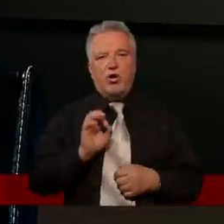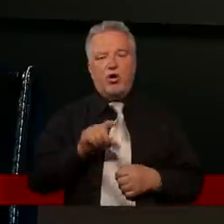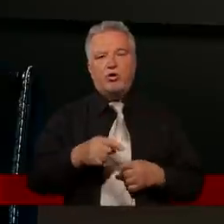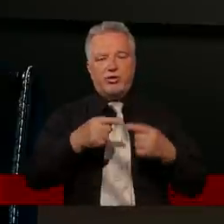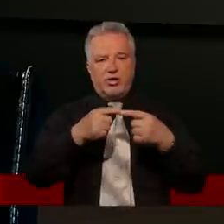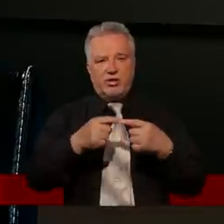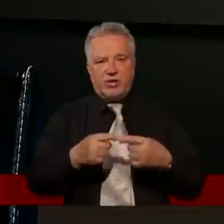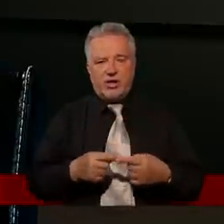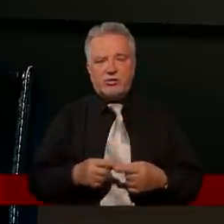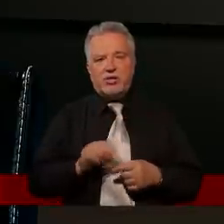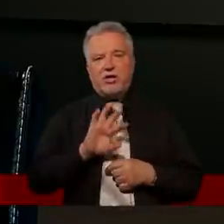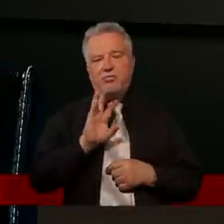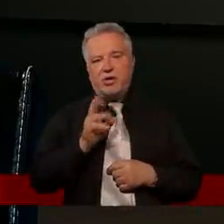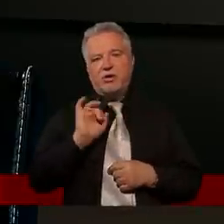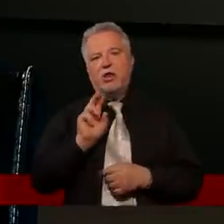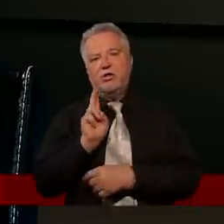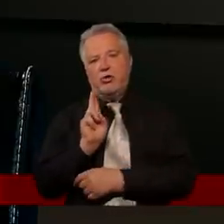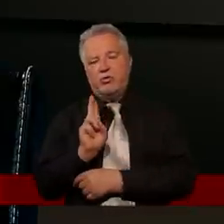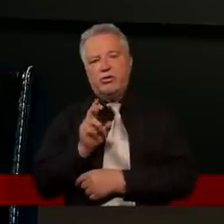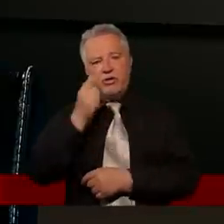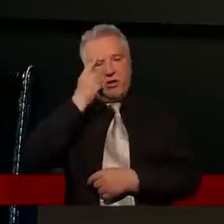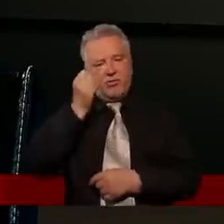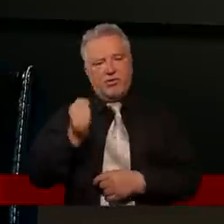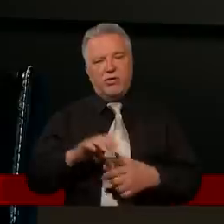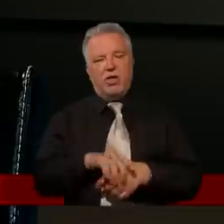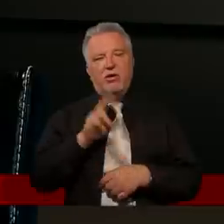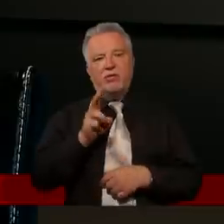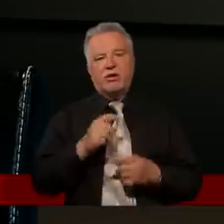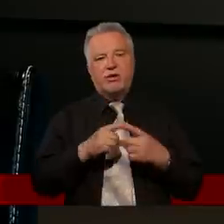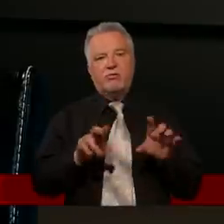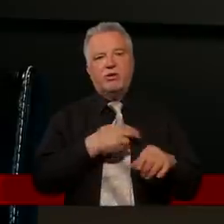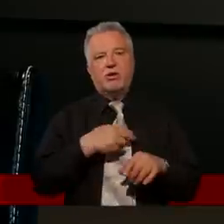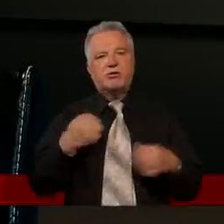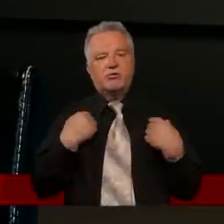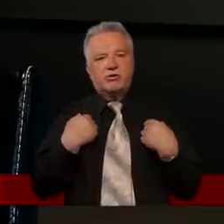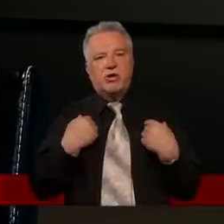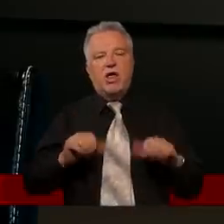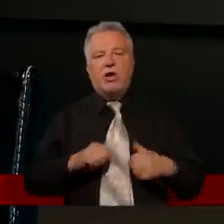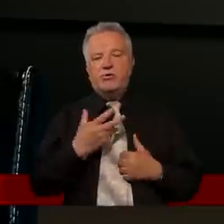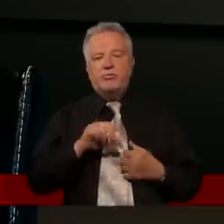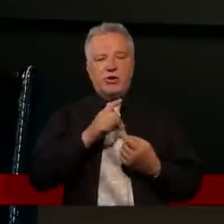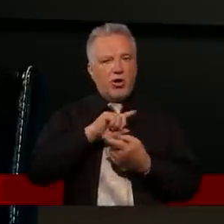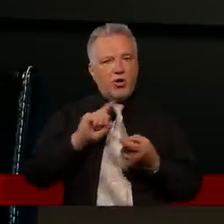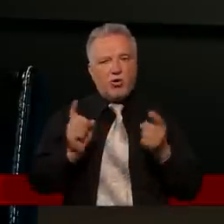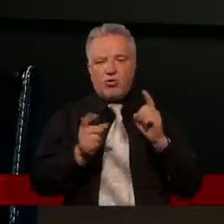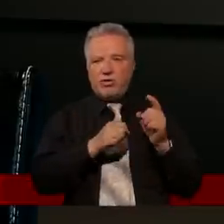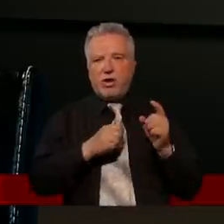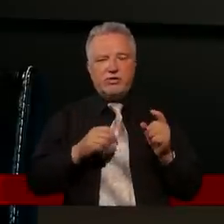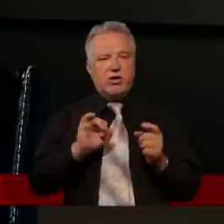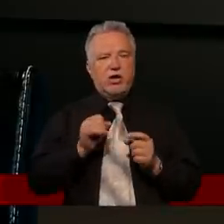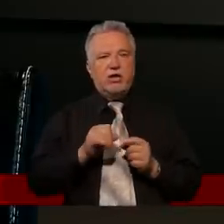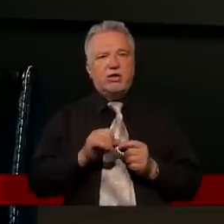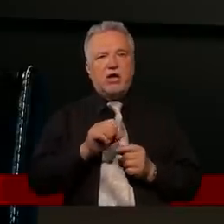tekstach, tych pięknych tekstach i o obietnicach pamiętali w każdej chwili naszego życia. Żebyśmy nie odglądali się